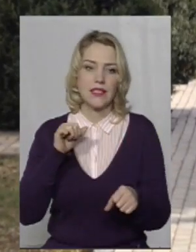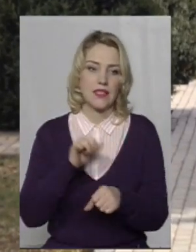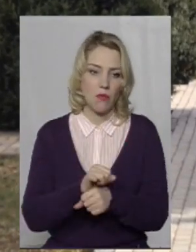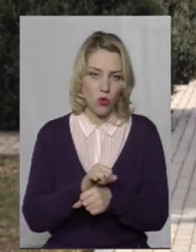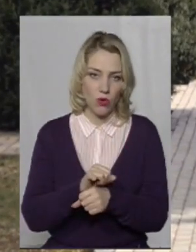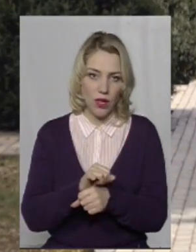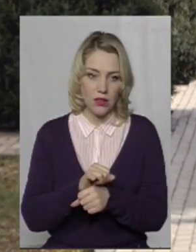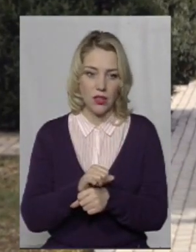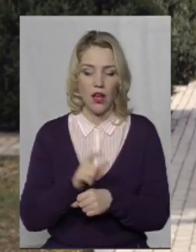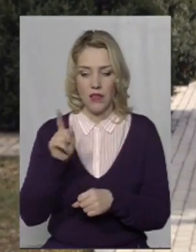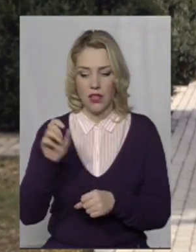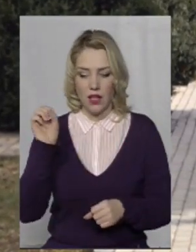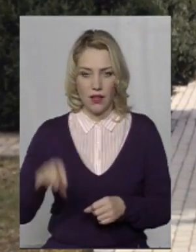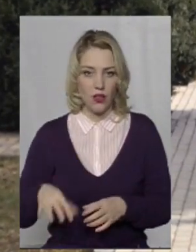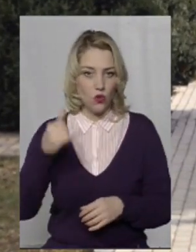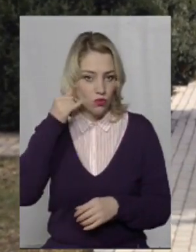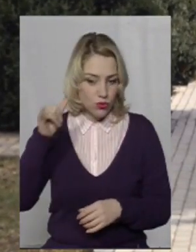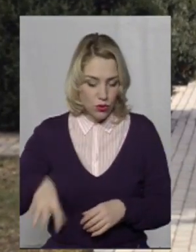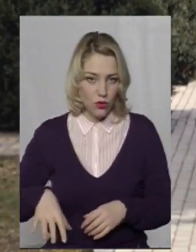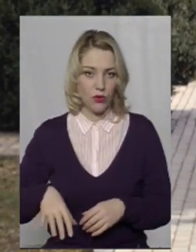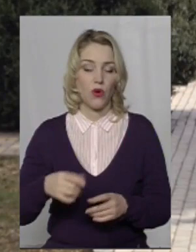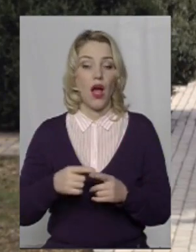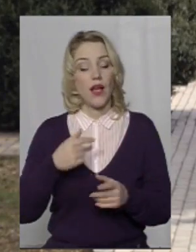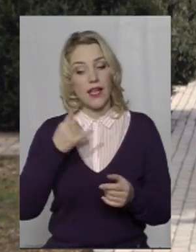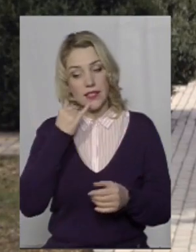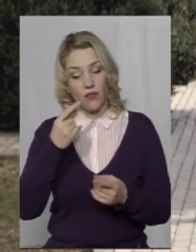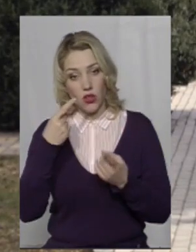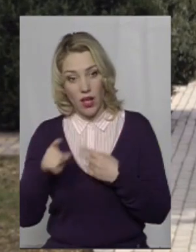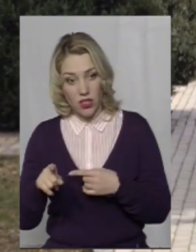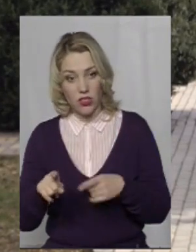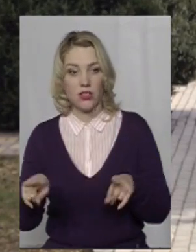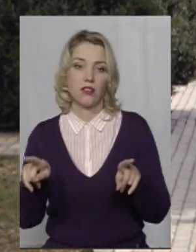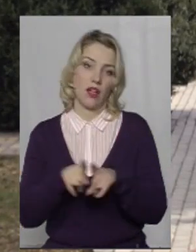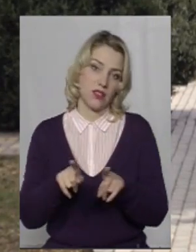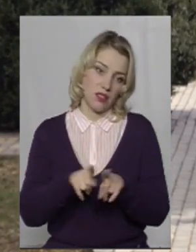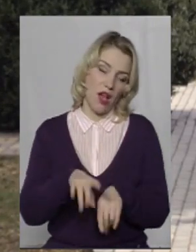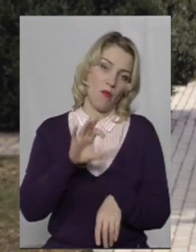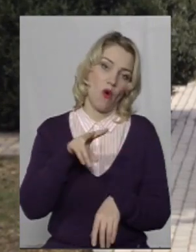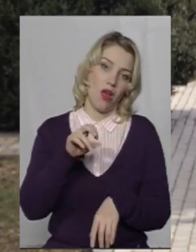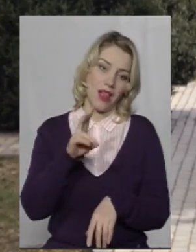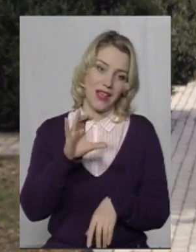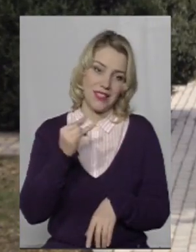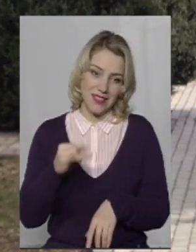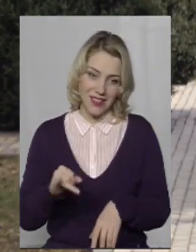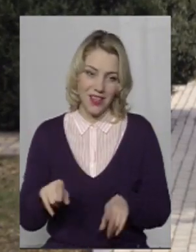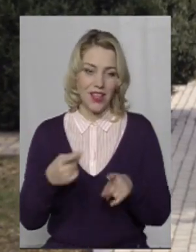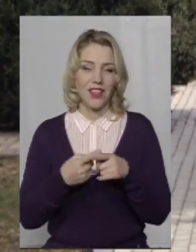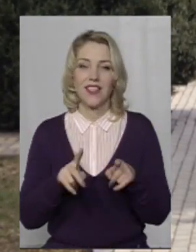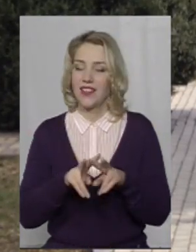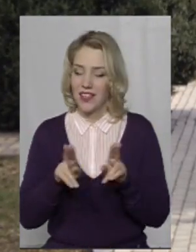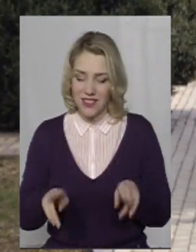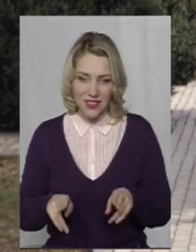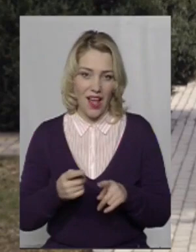слуховку. Я зателефонувала на інший номер телефона і той самий Олексій, той самий колд-центр, що практично